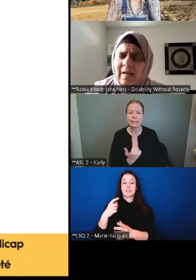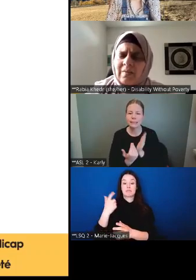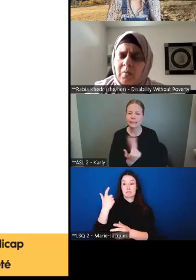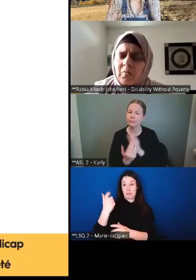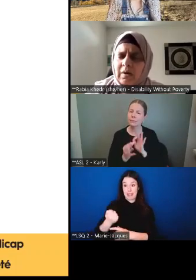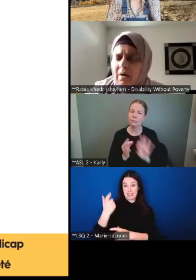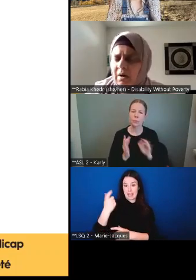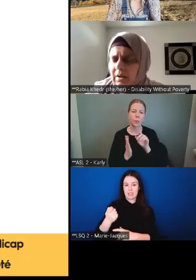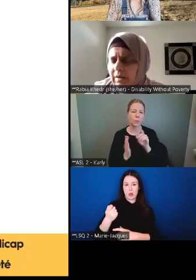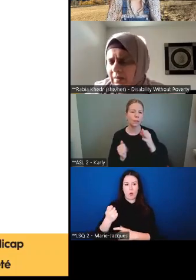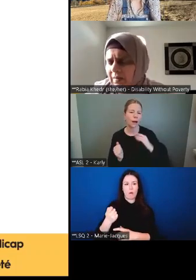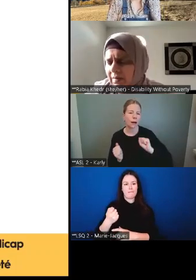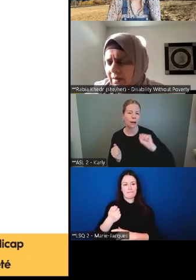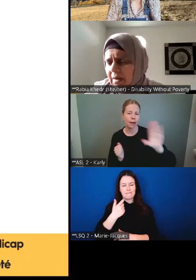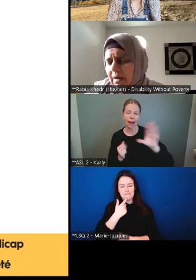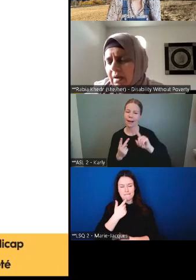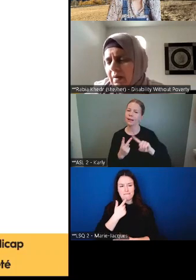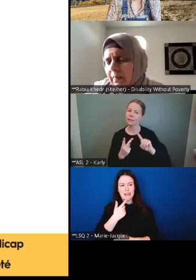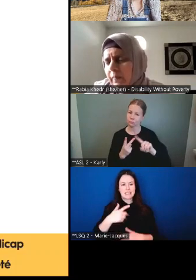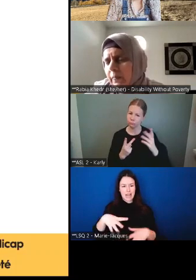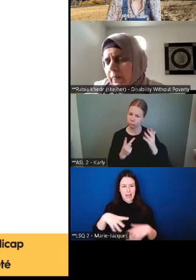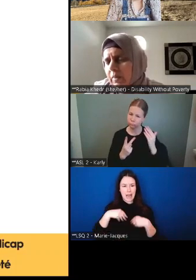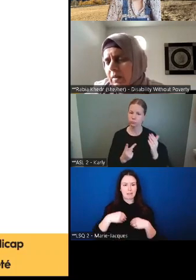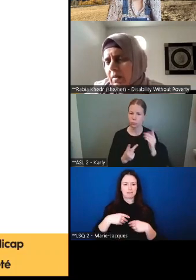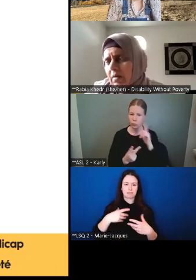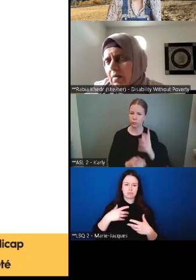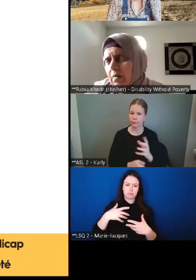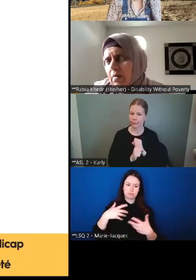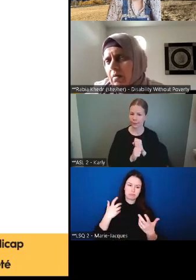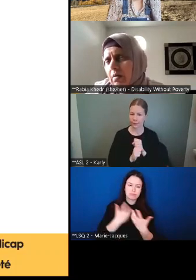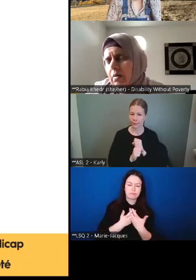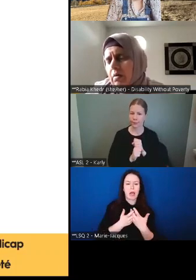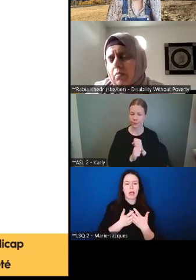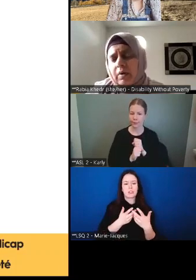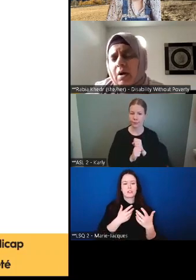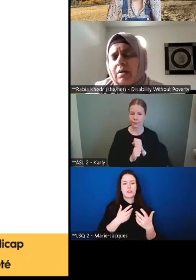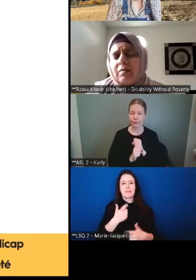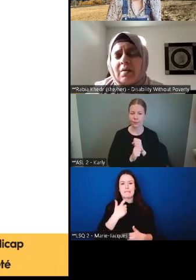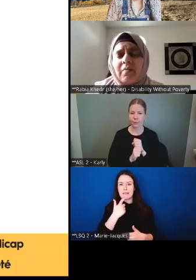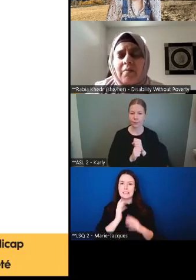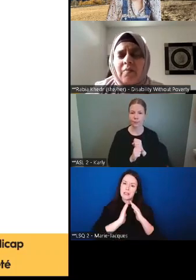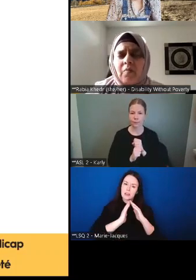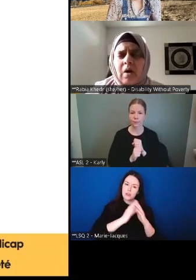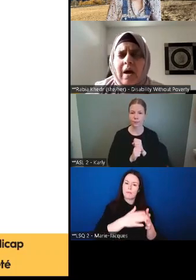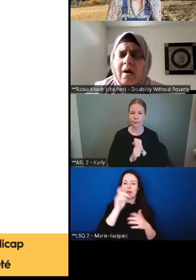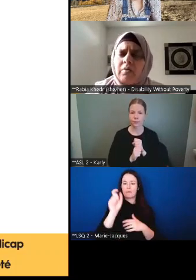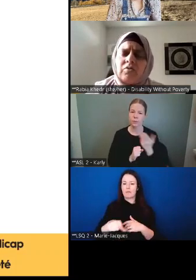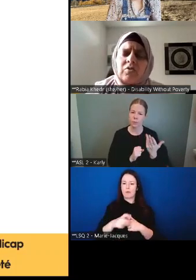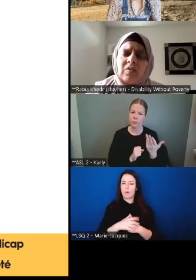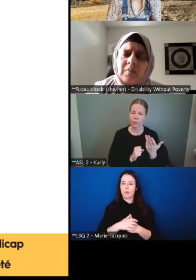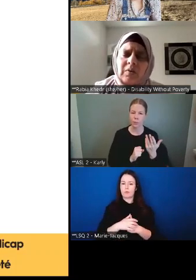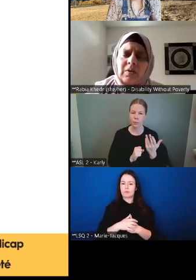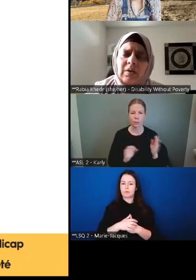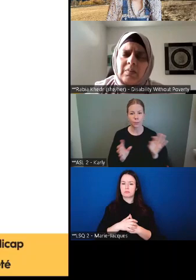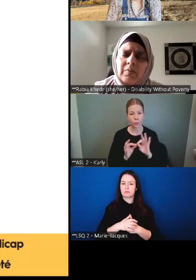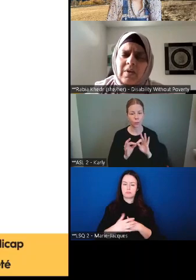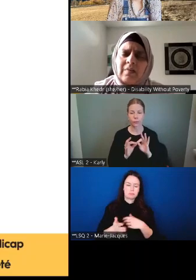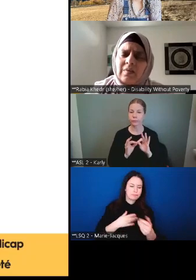facile à accéder et facile à demander, peu importe